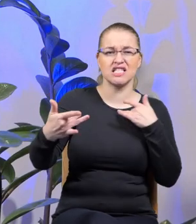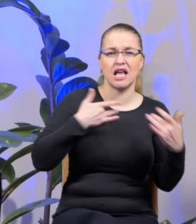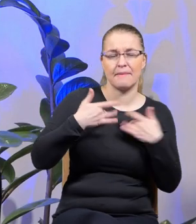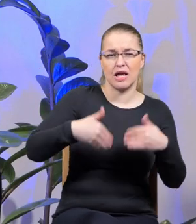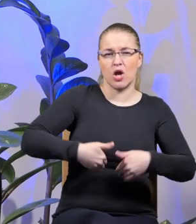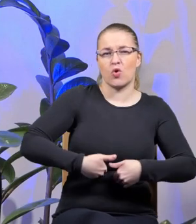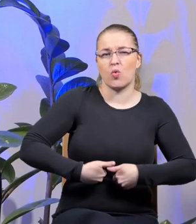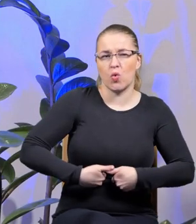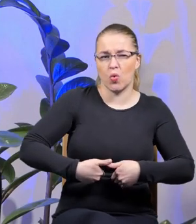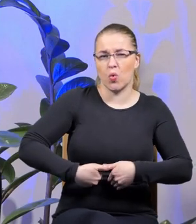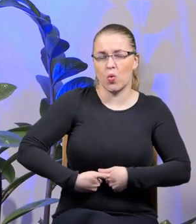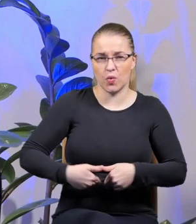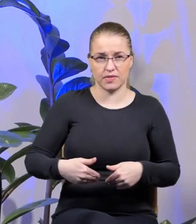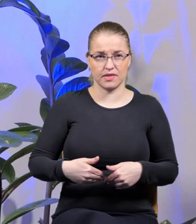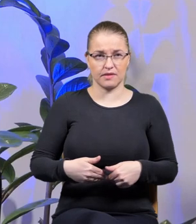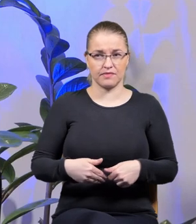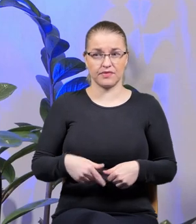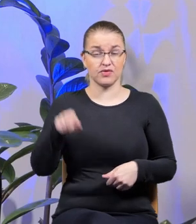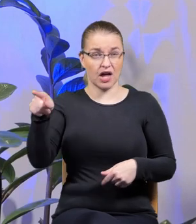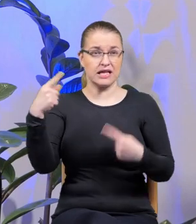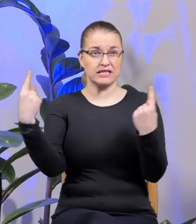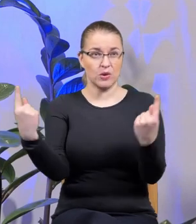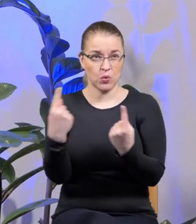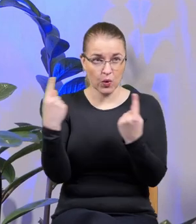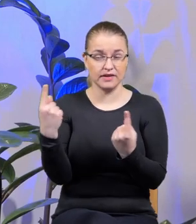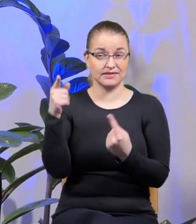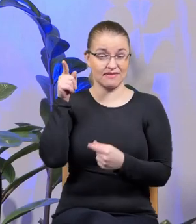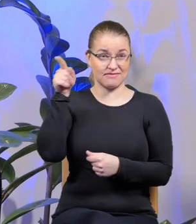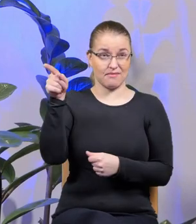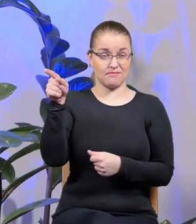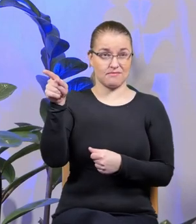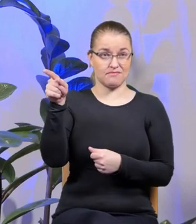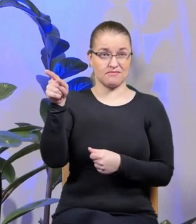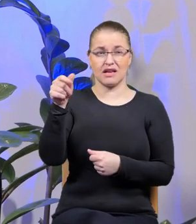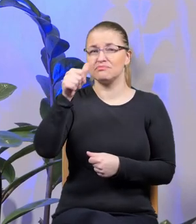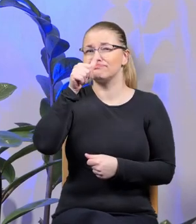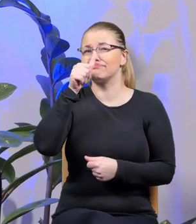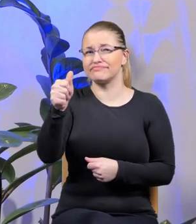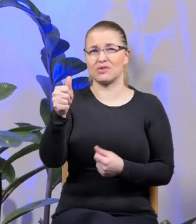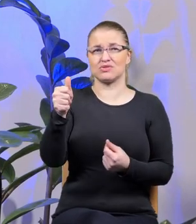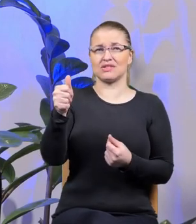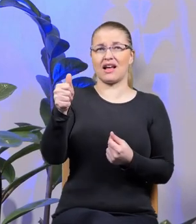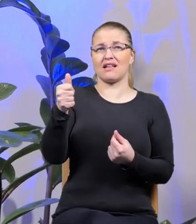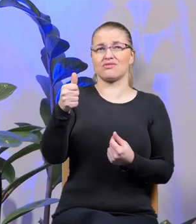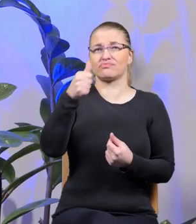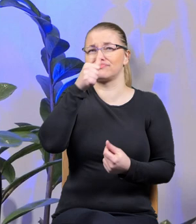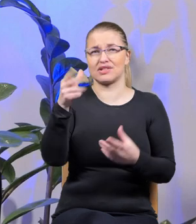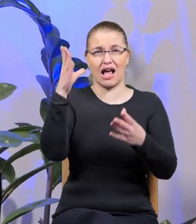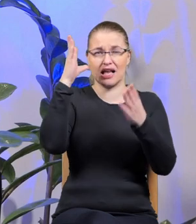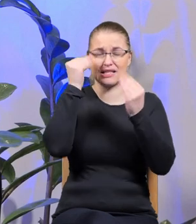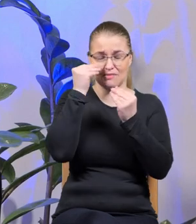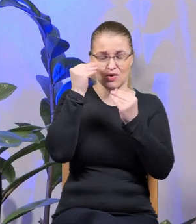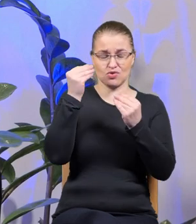niewiarygodną sytuację to się faktycznie dzieje tam i nie można, w ogóle nie da się na to nawet zamknąć oczu, a